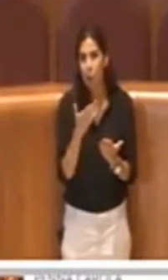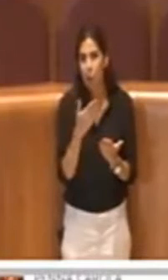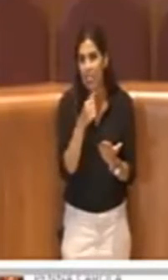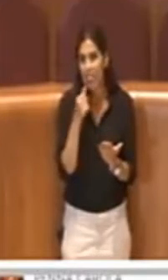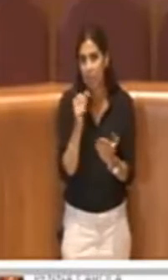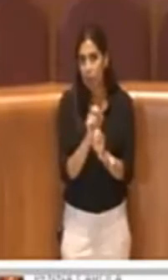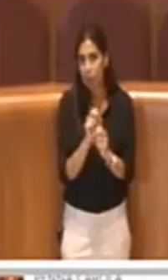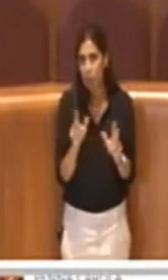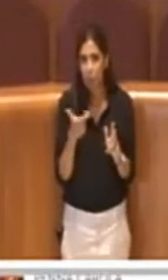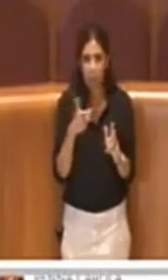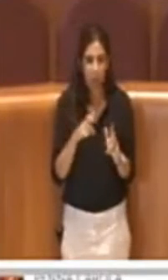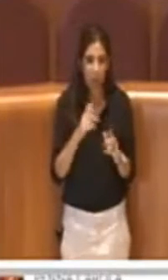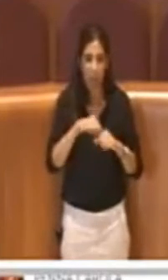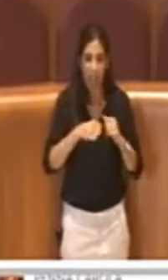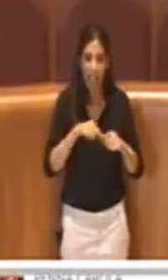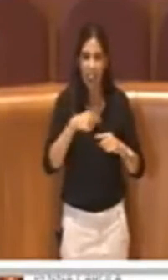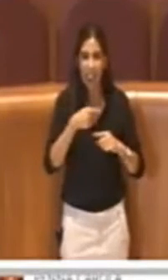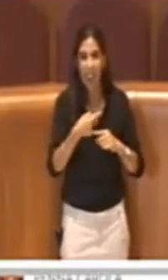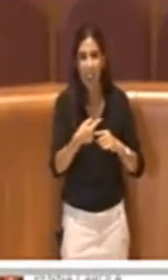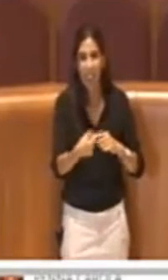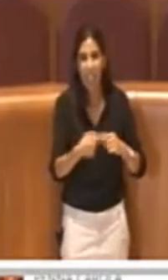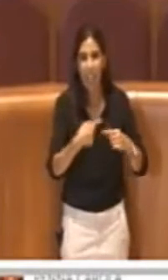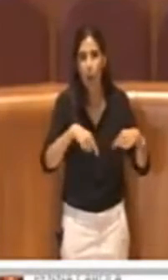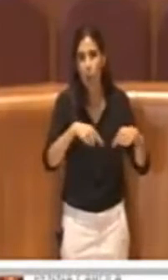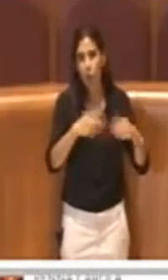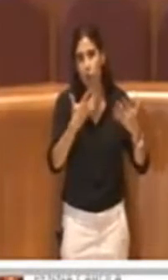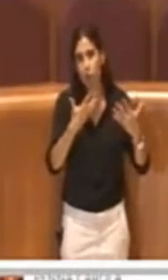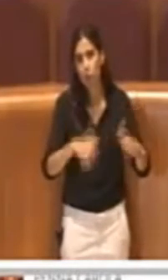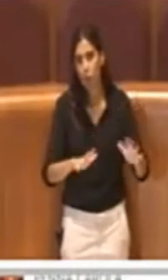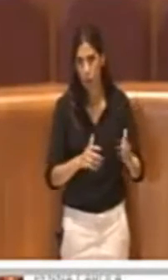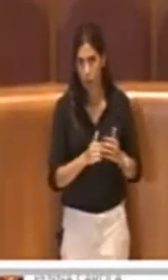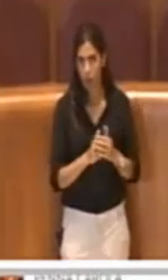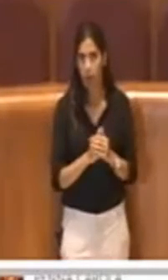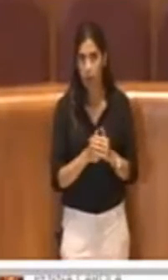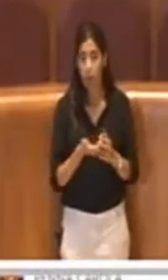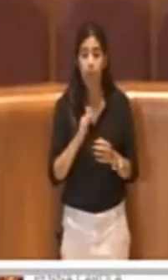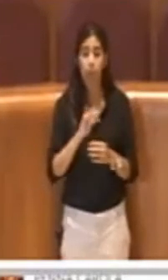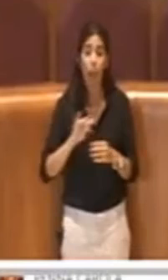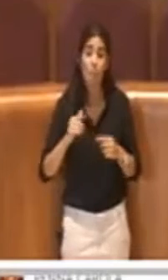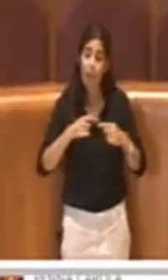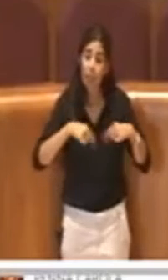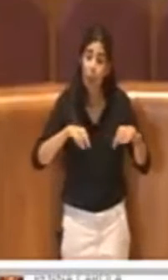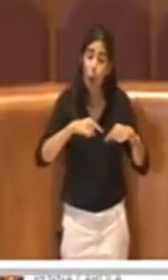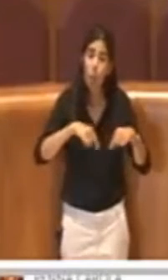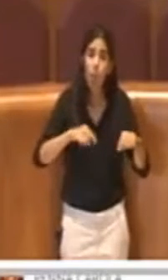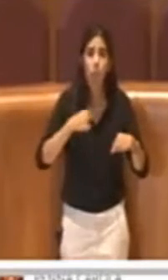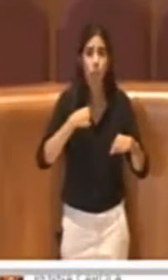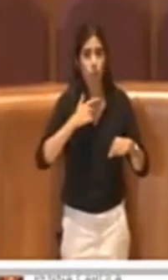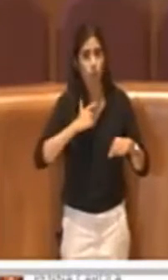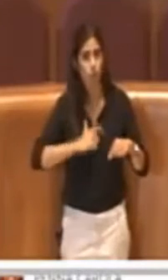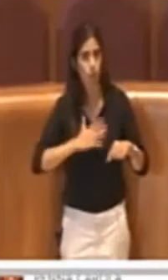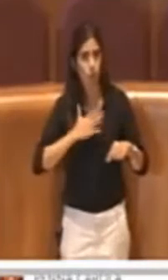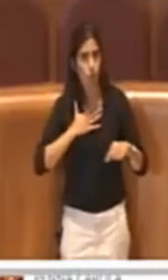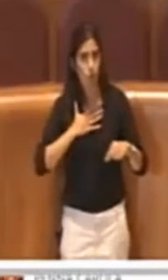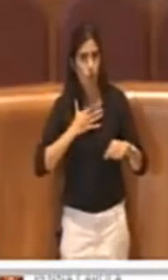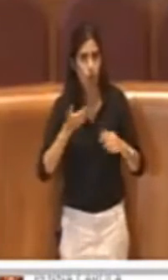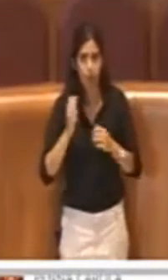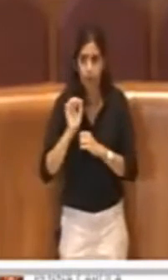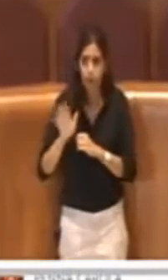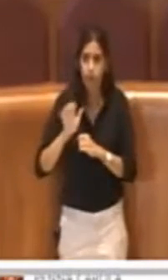state fatte dalla commissione, perché oltre alle commissioni io stessa ho inviato varie note agli uffici per essere